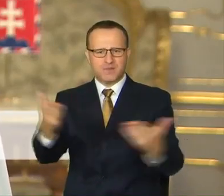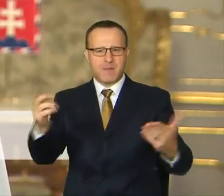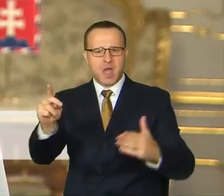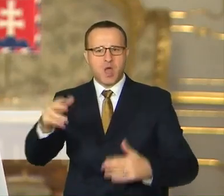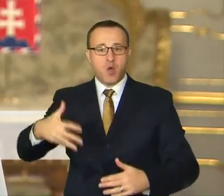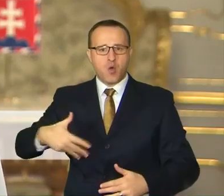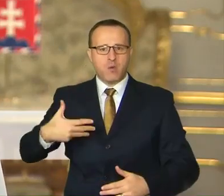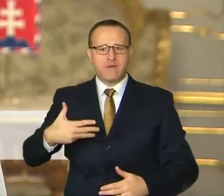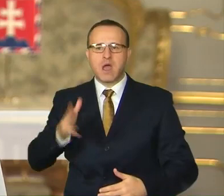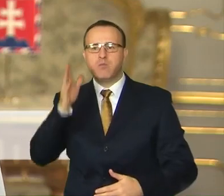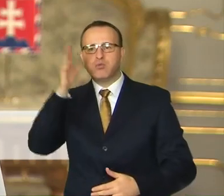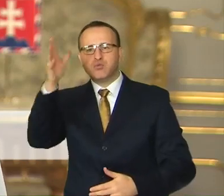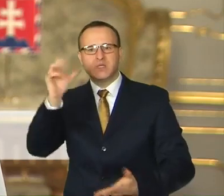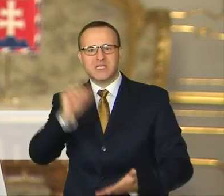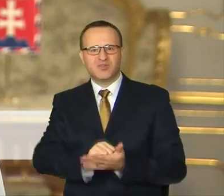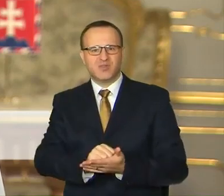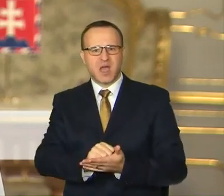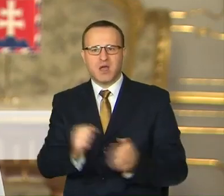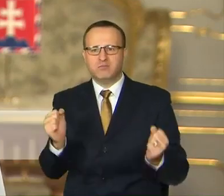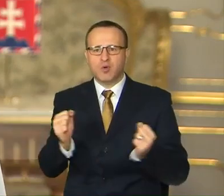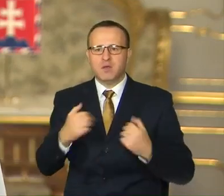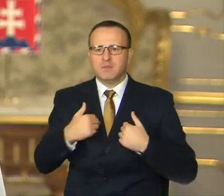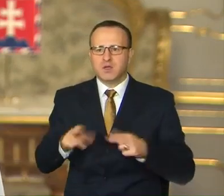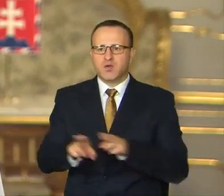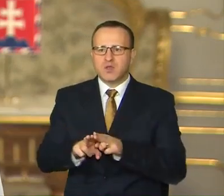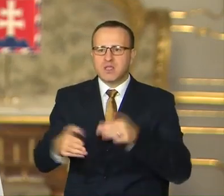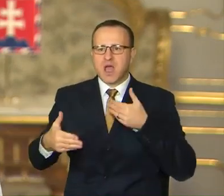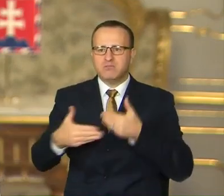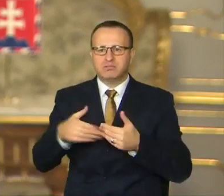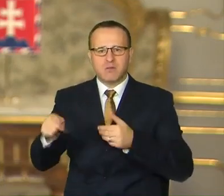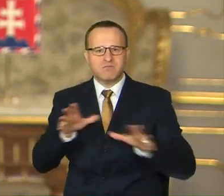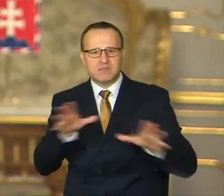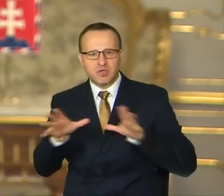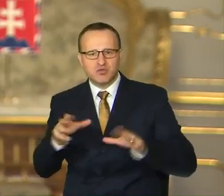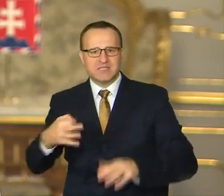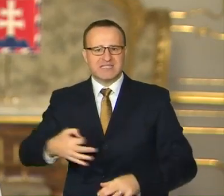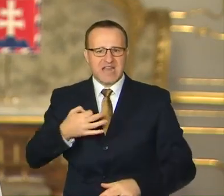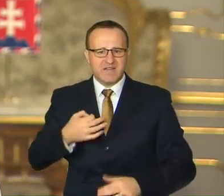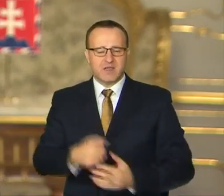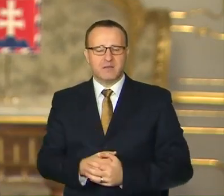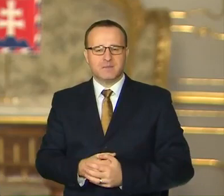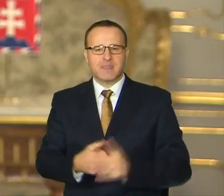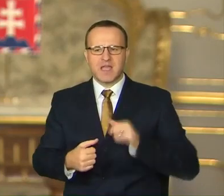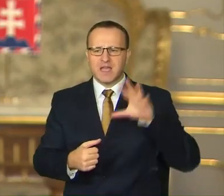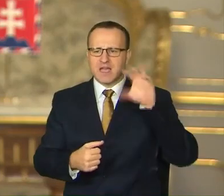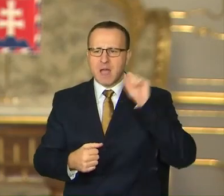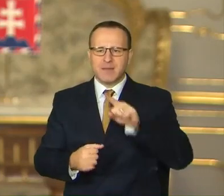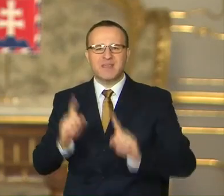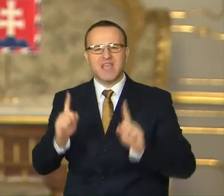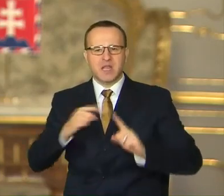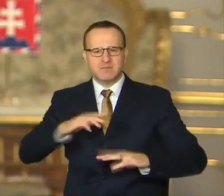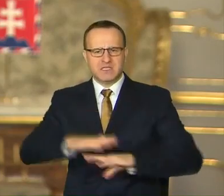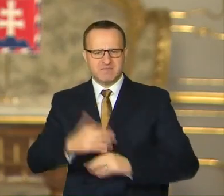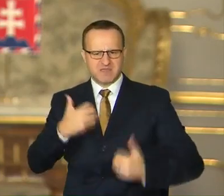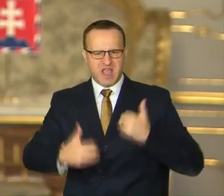z neistej budúcnosti, strachu o svojich blízkych, o ich bezpečnosť a zdravie. Chápem, že niekedy cítite